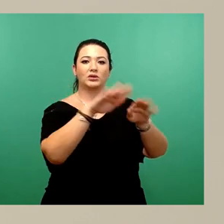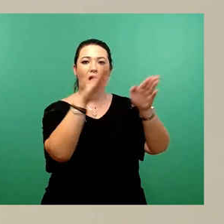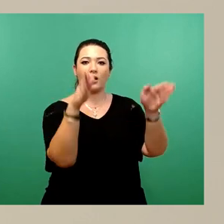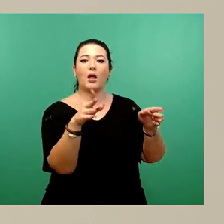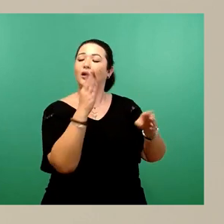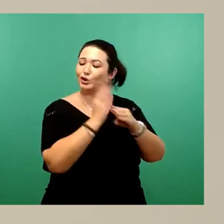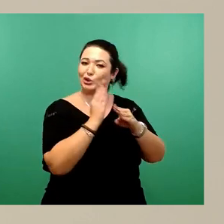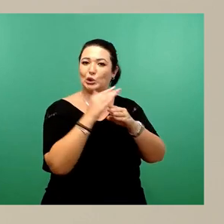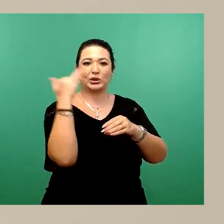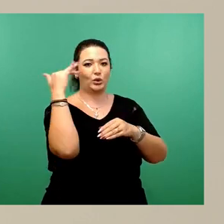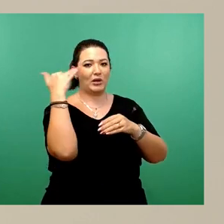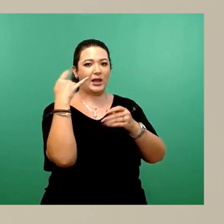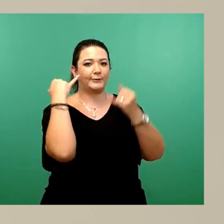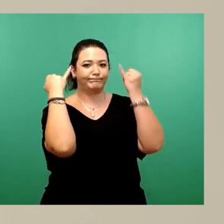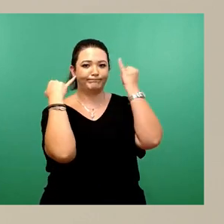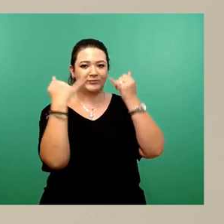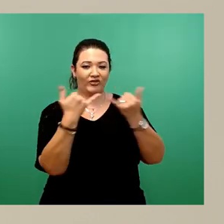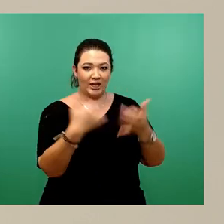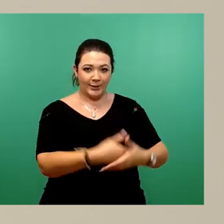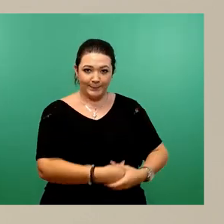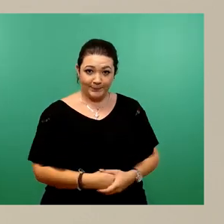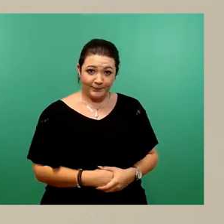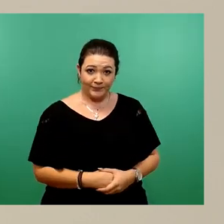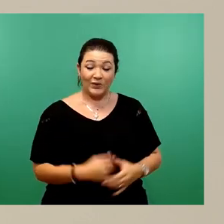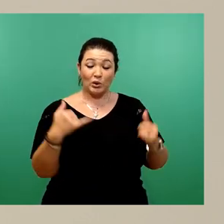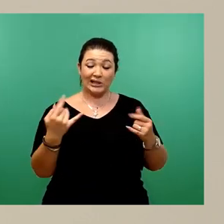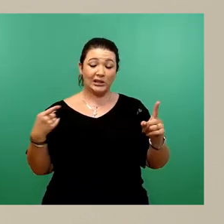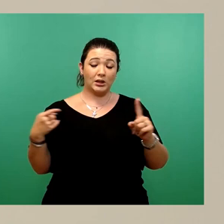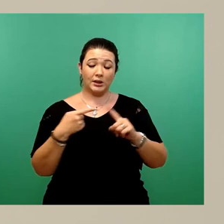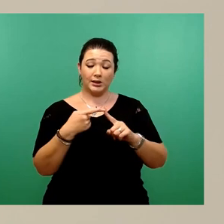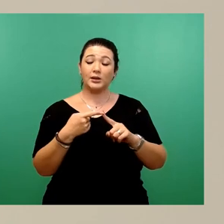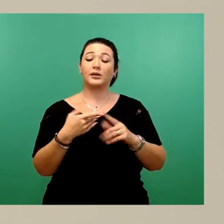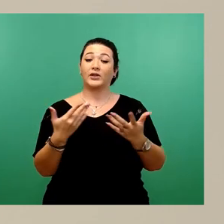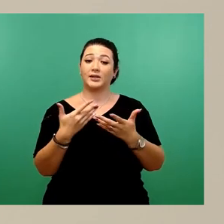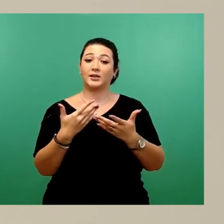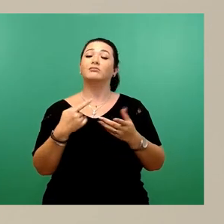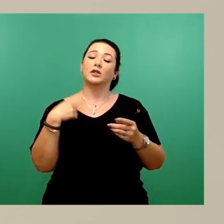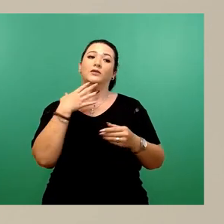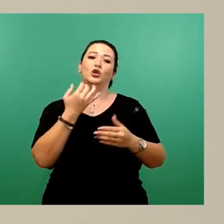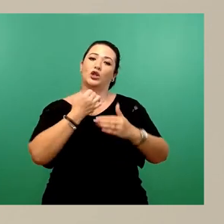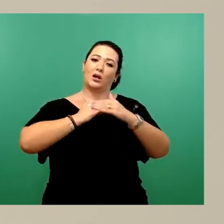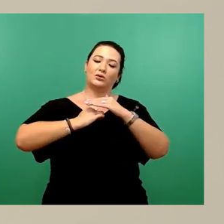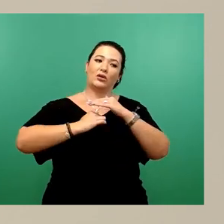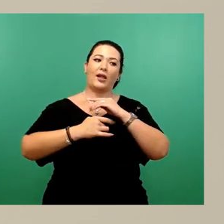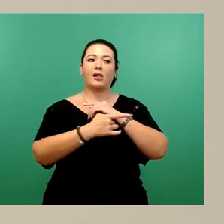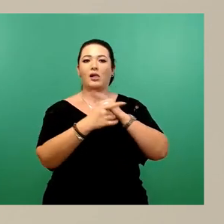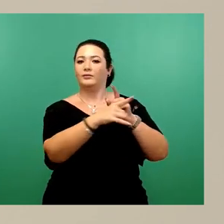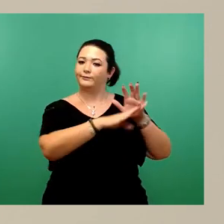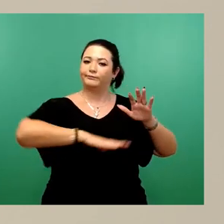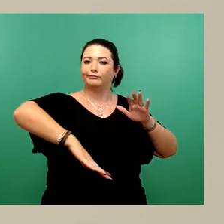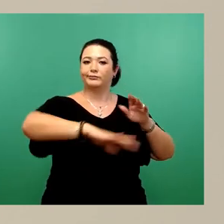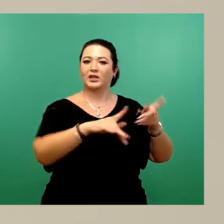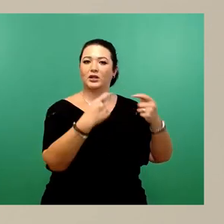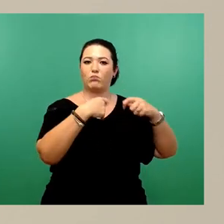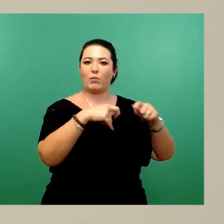und Ziel ist es natürlich sehr zügig, dann diese Baugenehmigung